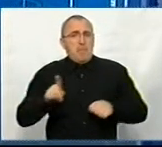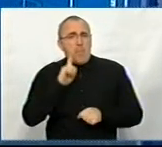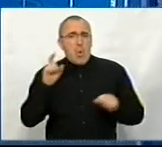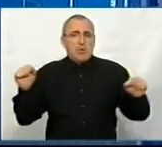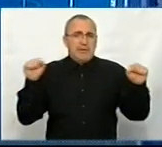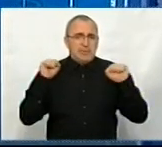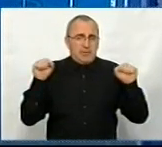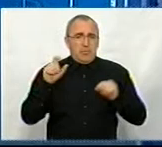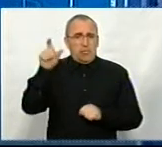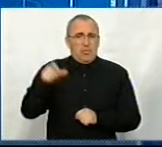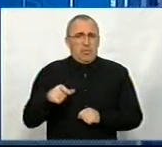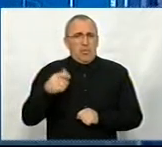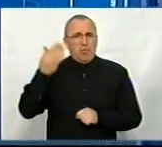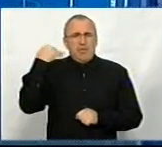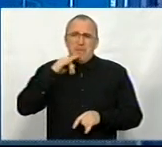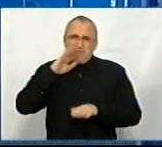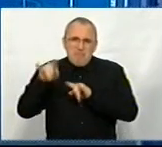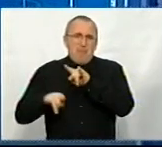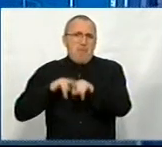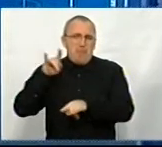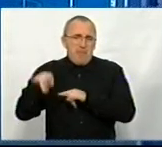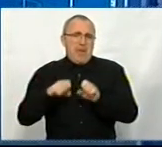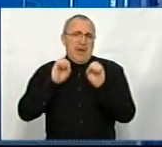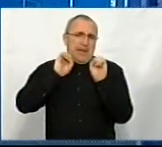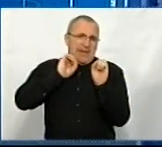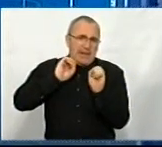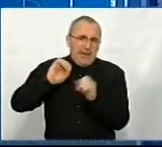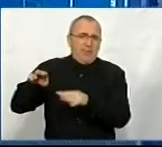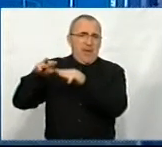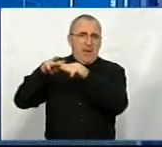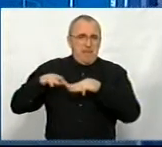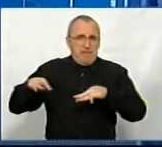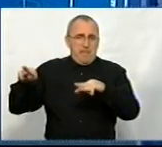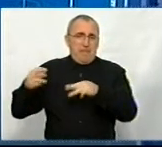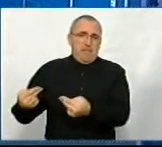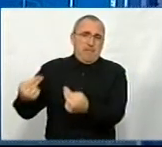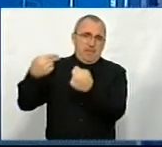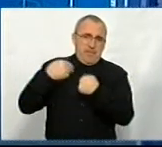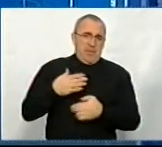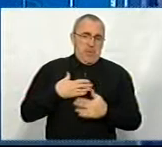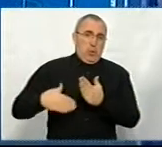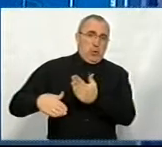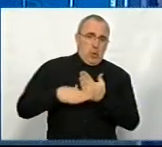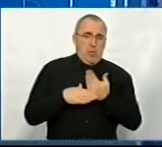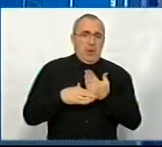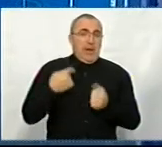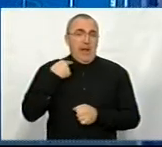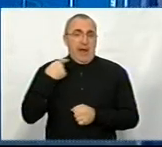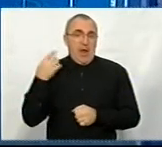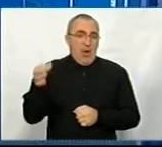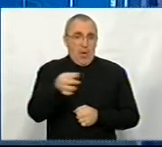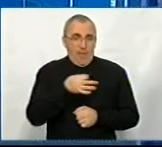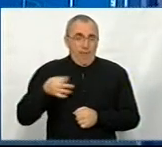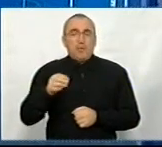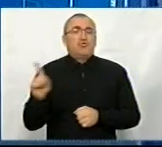спорту. Я його дуже довго вмовляв кинути в міністерство і приїхати мені допомагати на Кировоградщину для